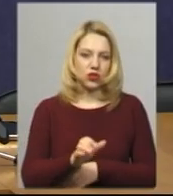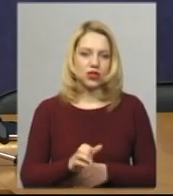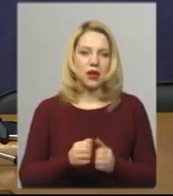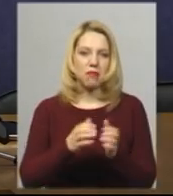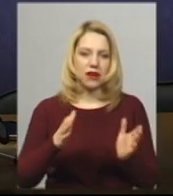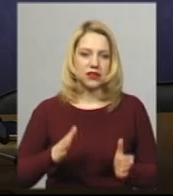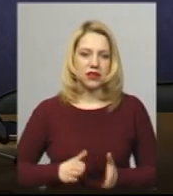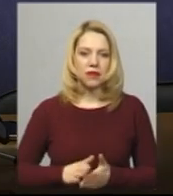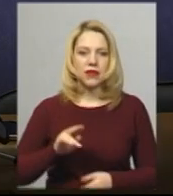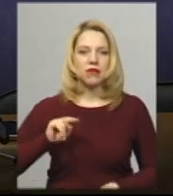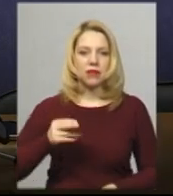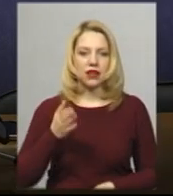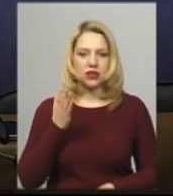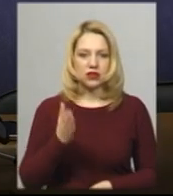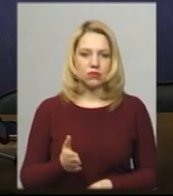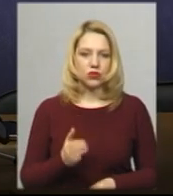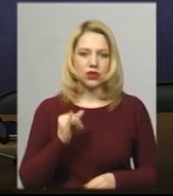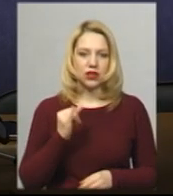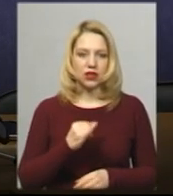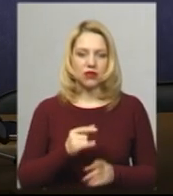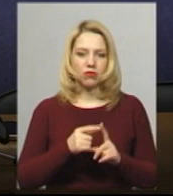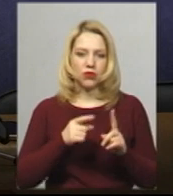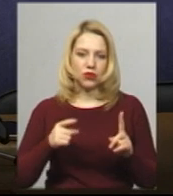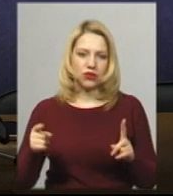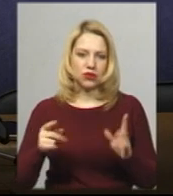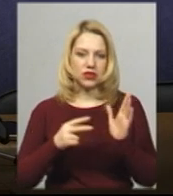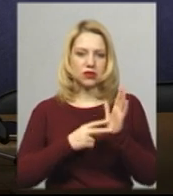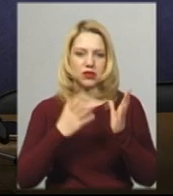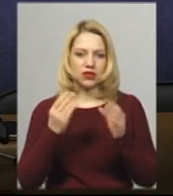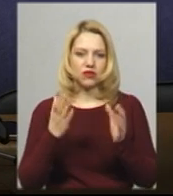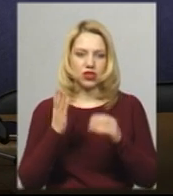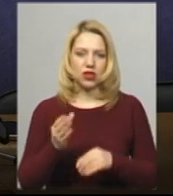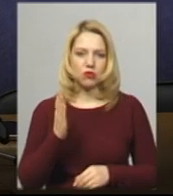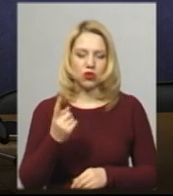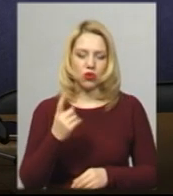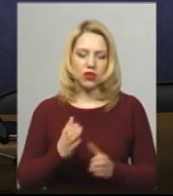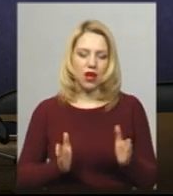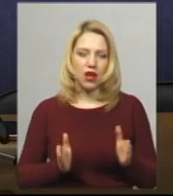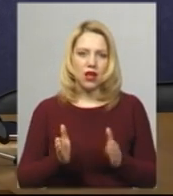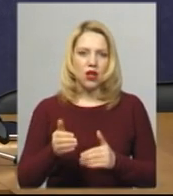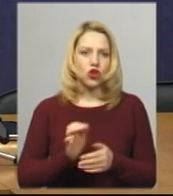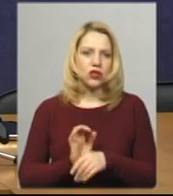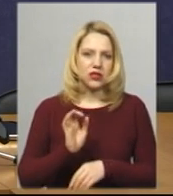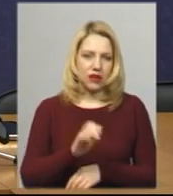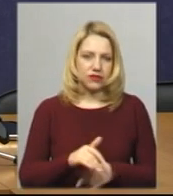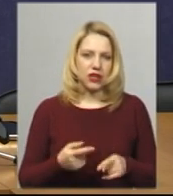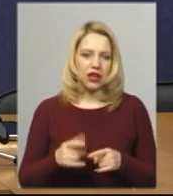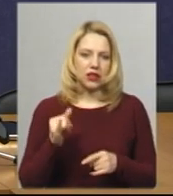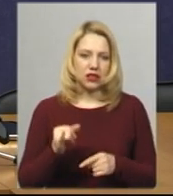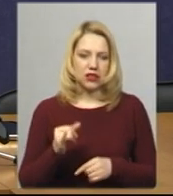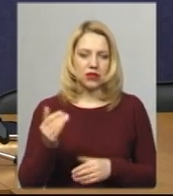В п'ятницю буде і потім протягом десь семи днів ще буде одна поставка. Також ми очікуємо